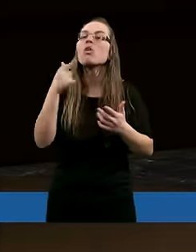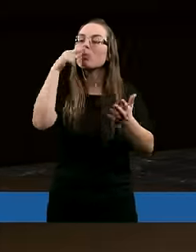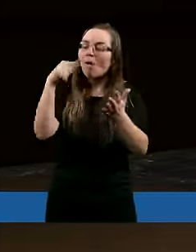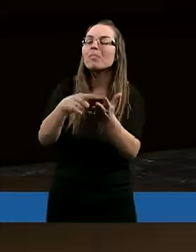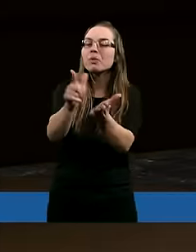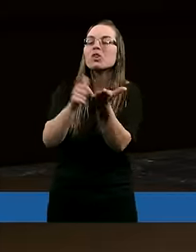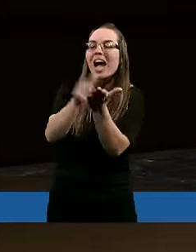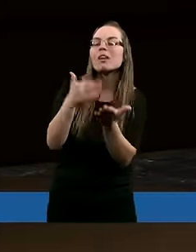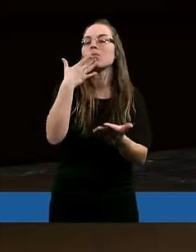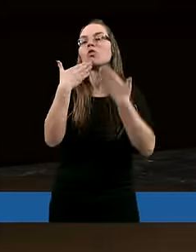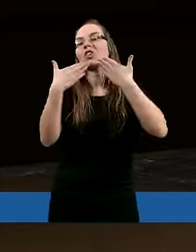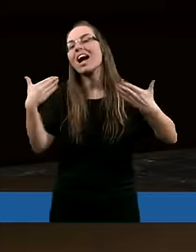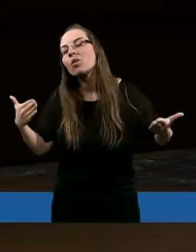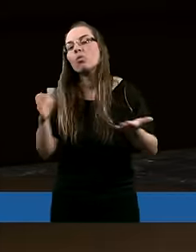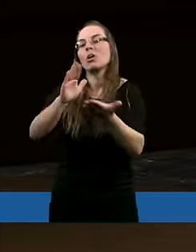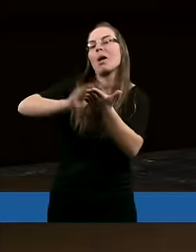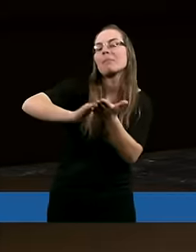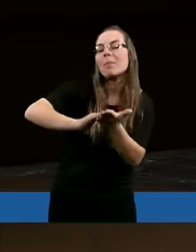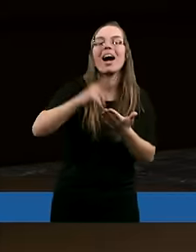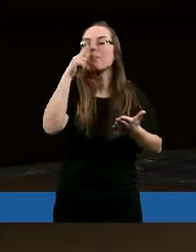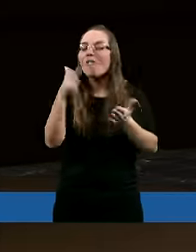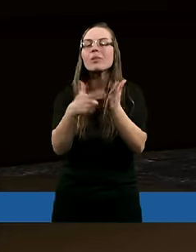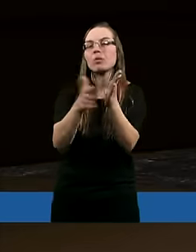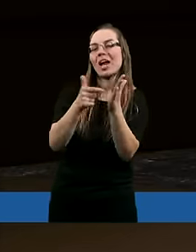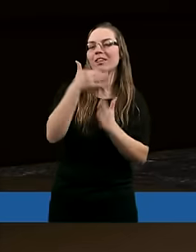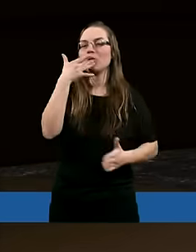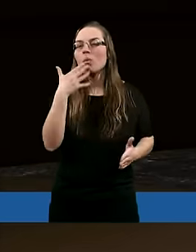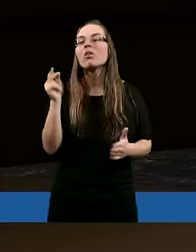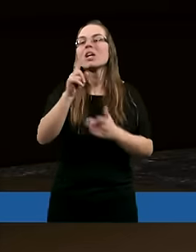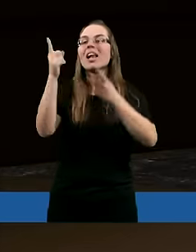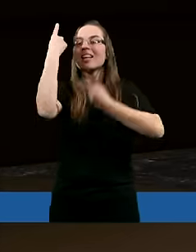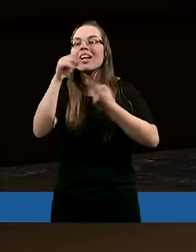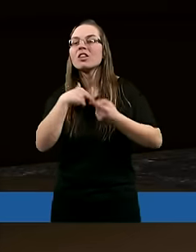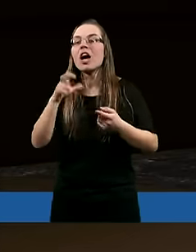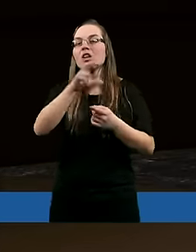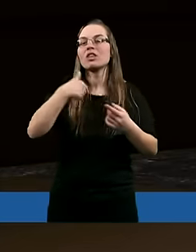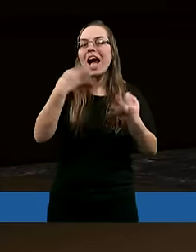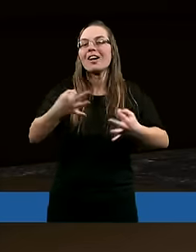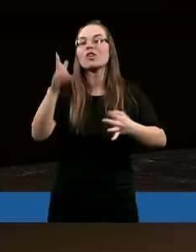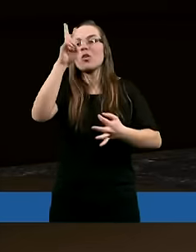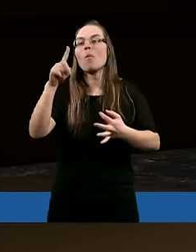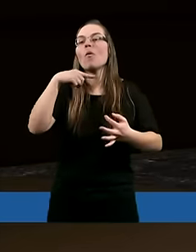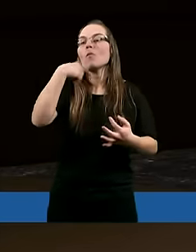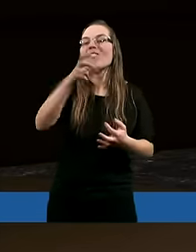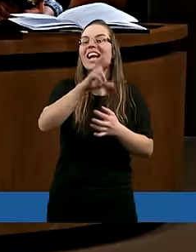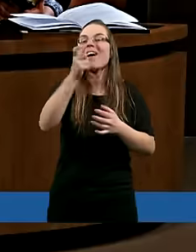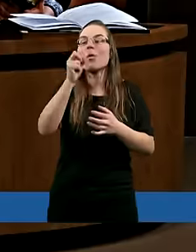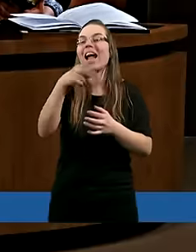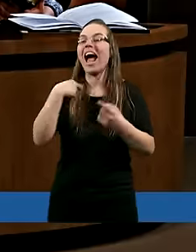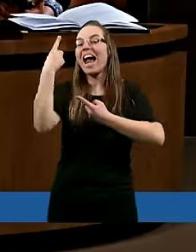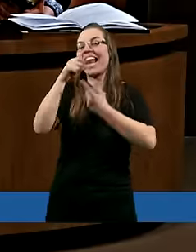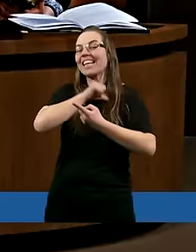częściej dziękuję, częściej przepraszam. Ja zastanawiałam się, czy ja w ogóle dzisiaj powiedziałam komuś coś takiego.